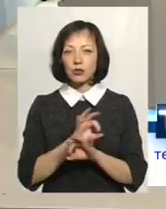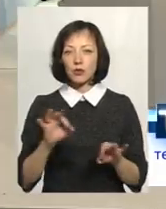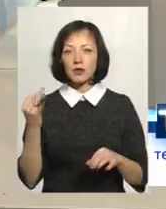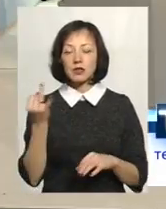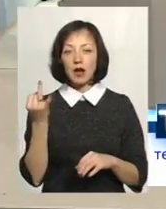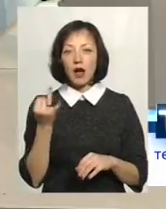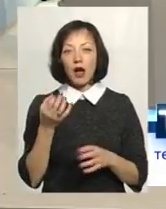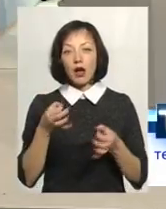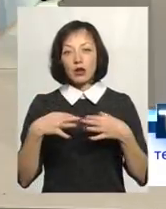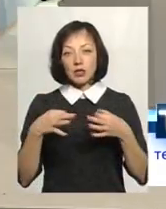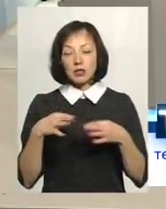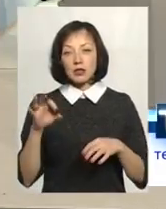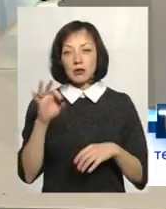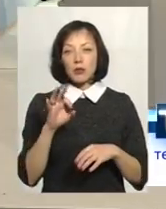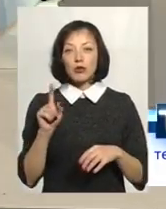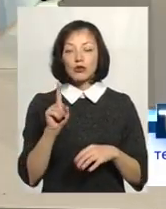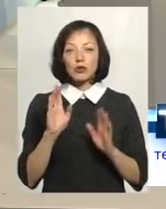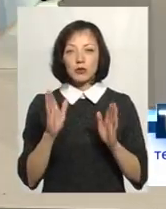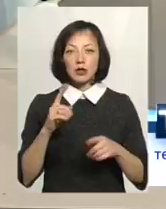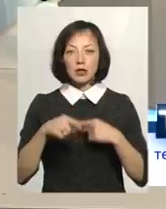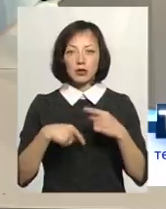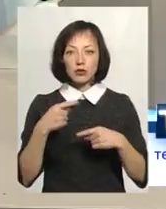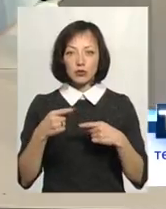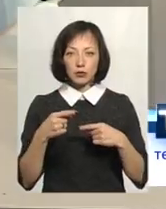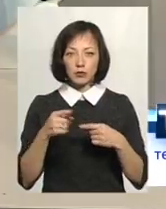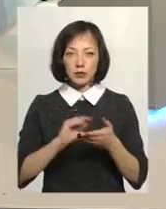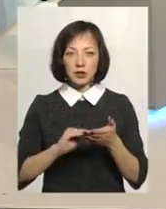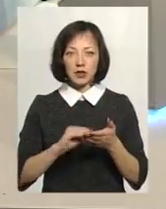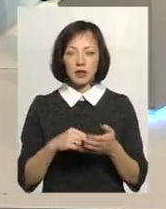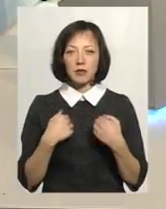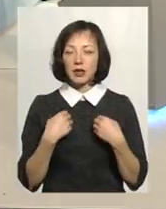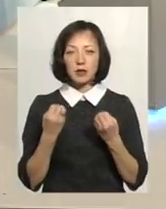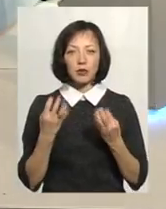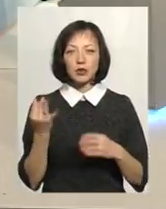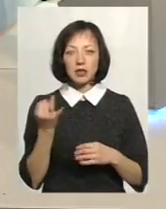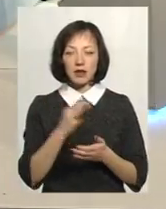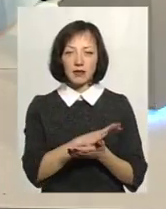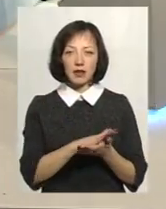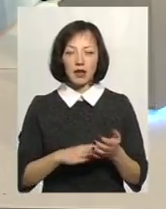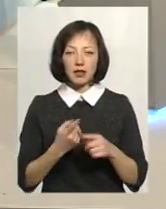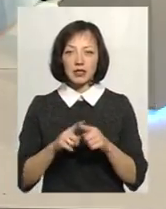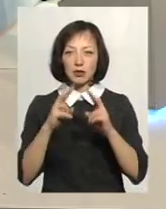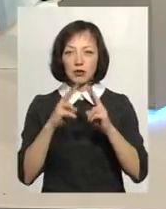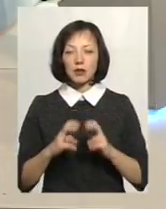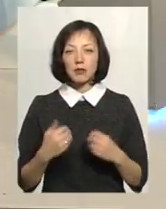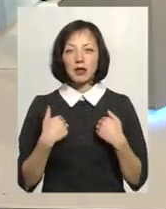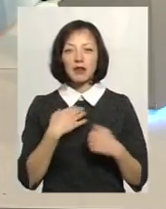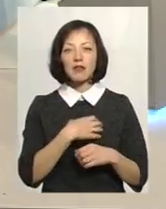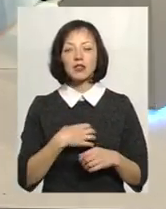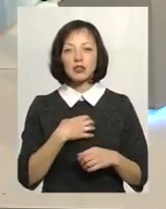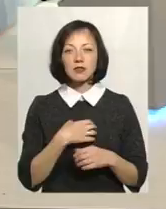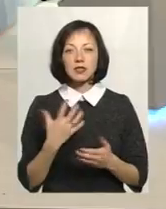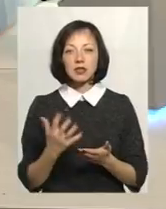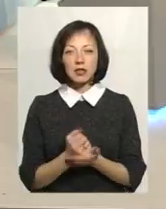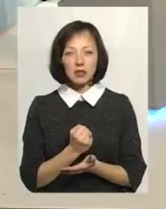ви нам розкажіть, про що будете наступного раку записати? Мені не просто цікаво далі продовжити це дослідження, мені важливо для мене